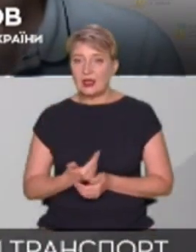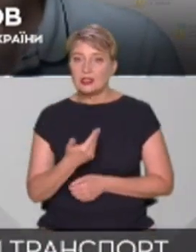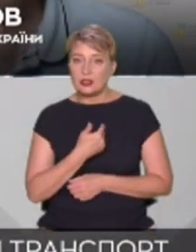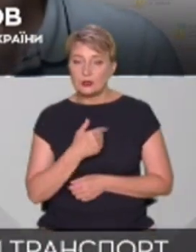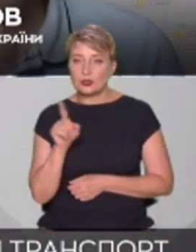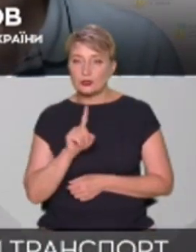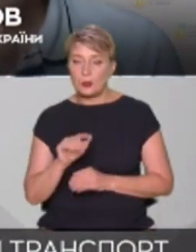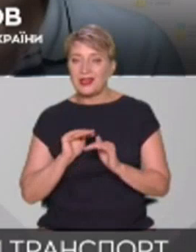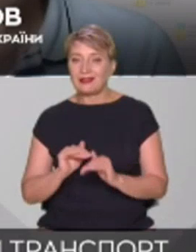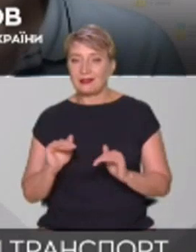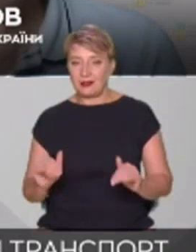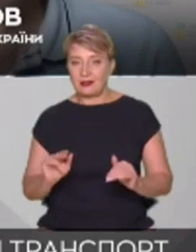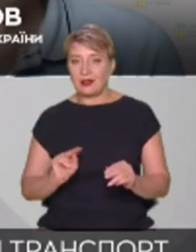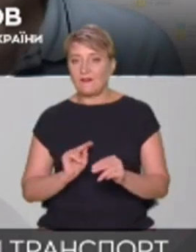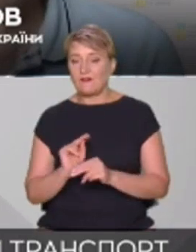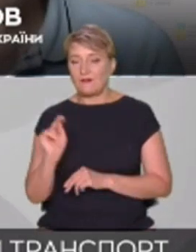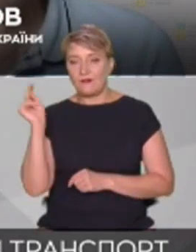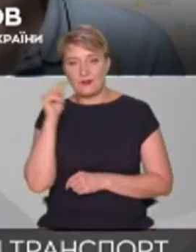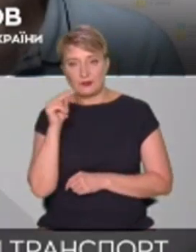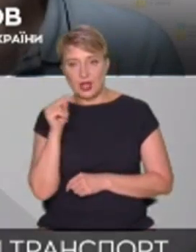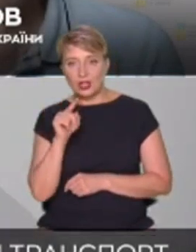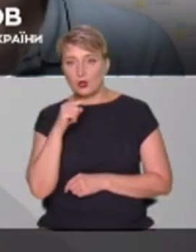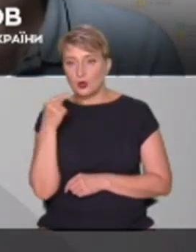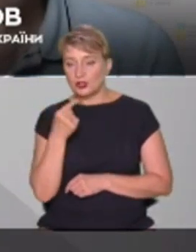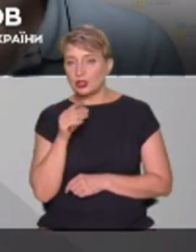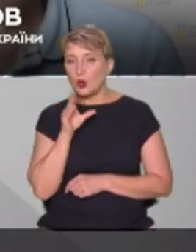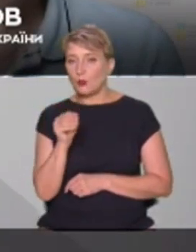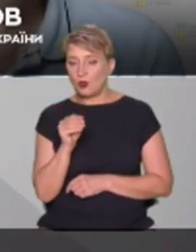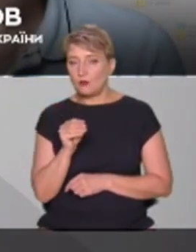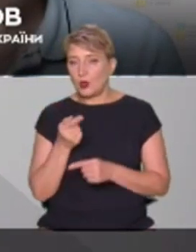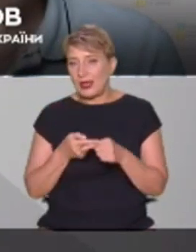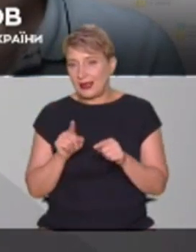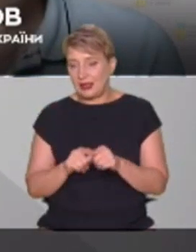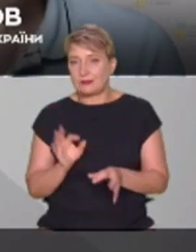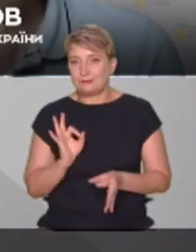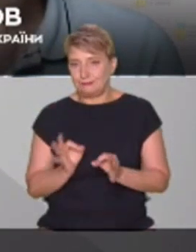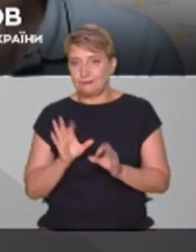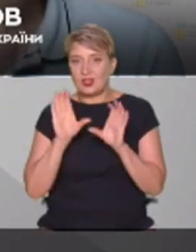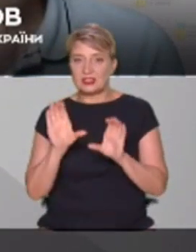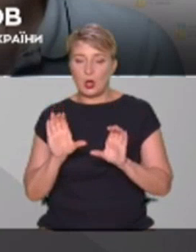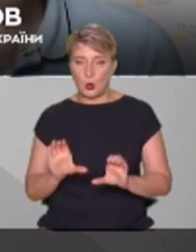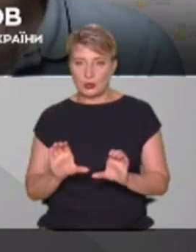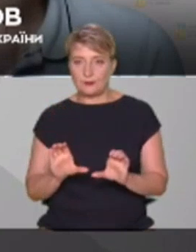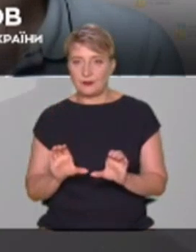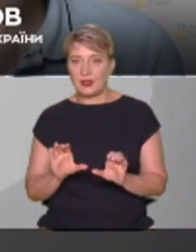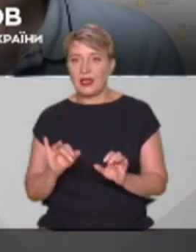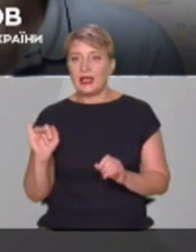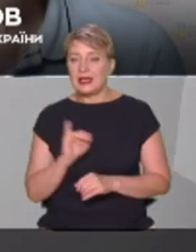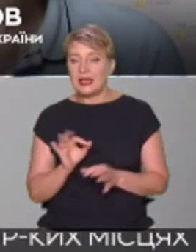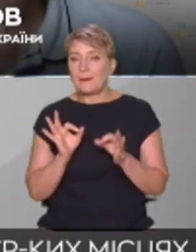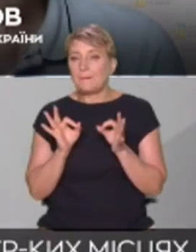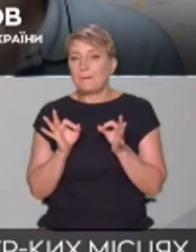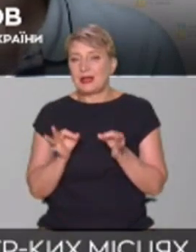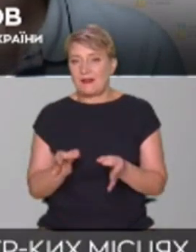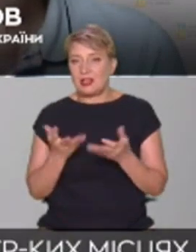дитина вивчала російську мову. Я думаю, що це абсолютно законний і доволі правильний механізм,